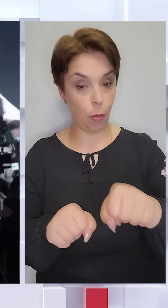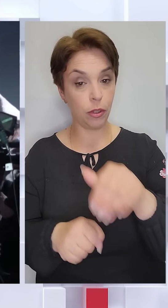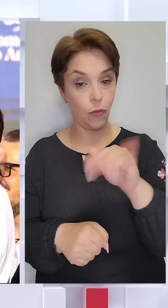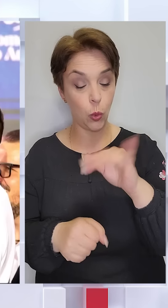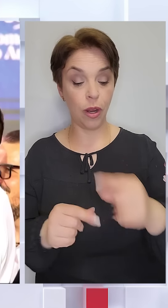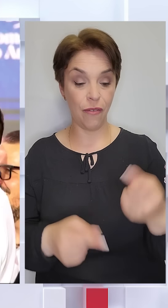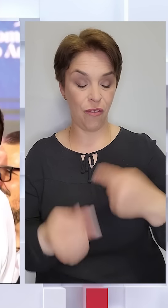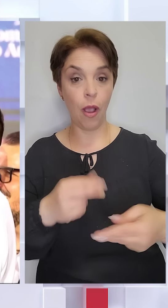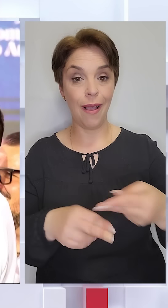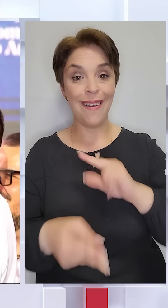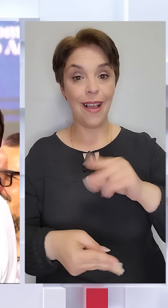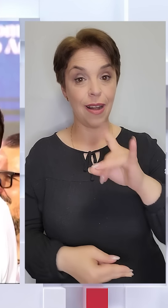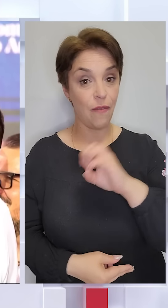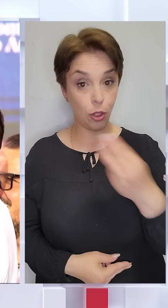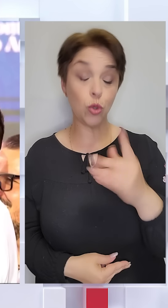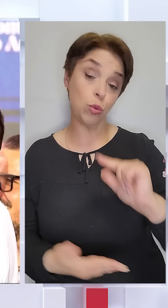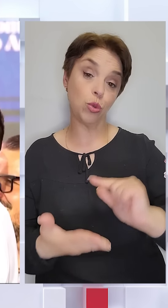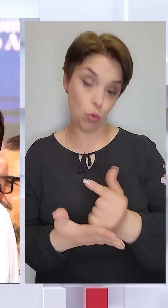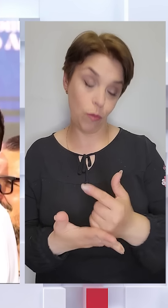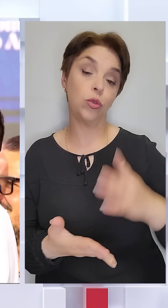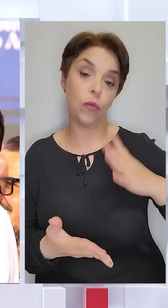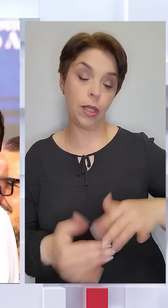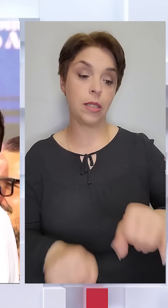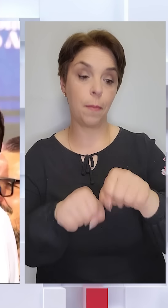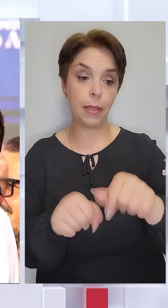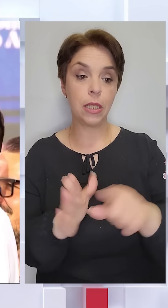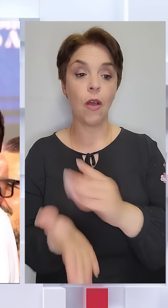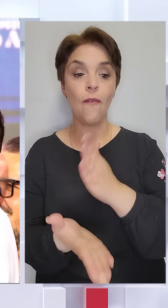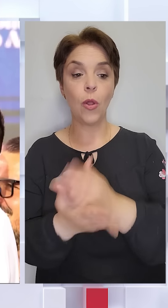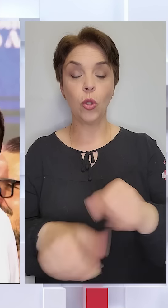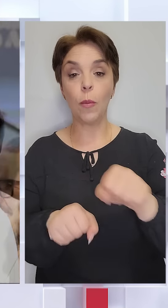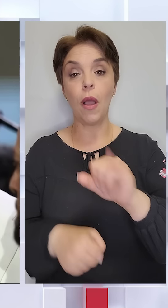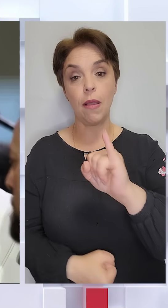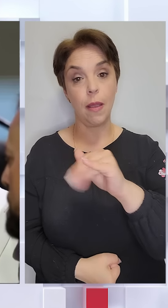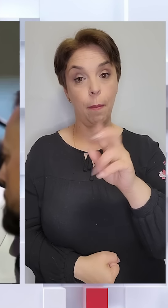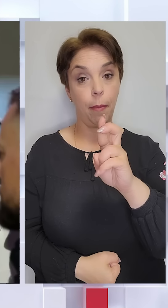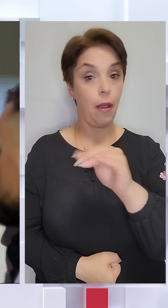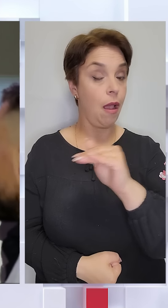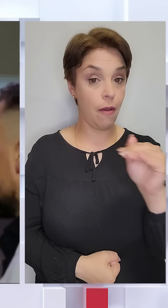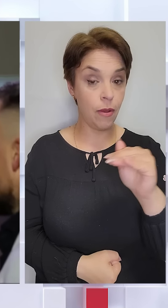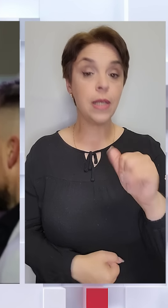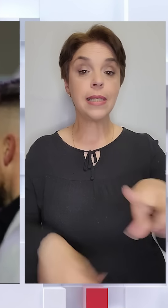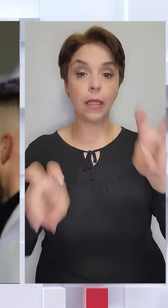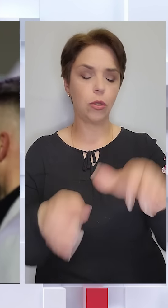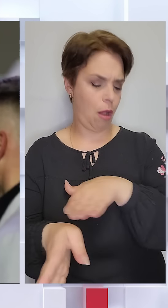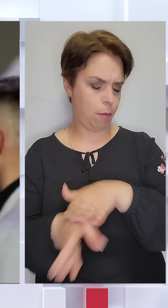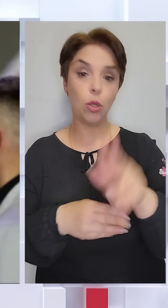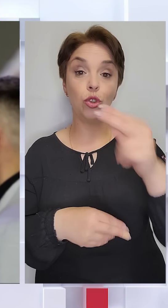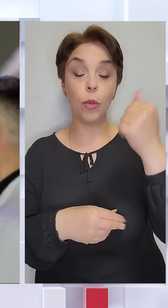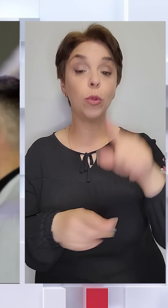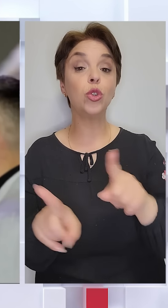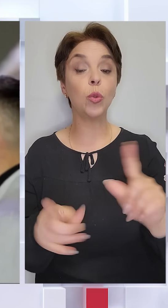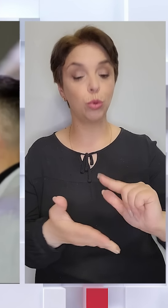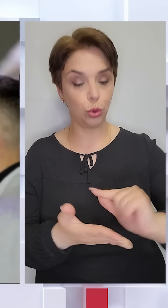в матчі-реванші, йому потім знову доведеться битися із володарем пояса IBF за титул абсолютного чемпіона, тобто,